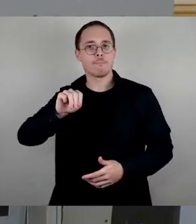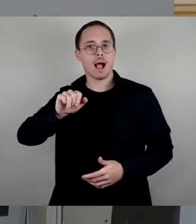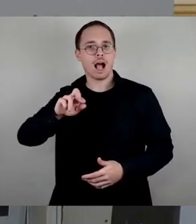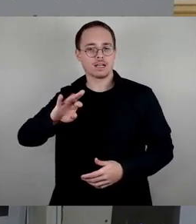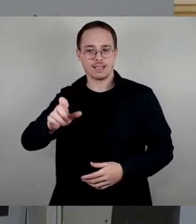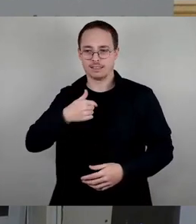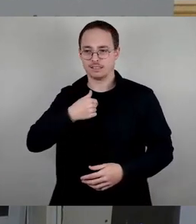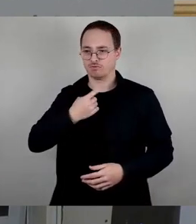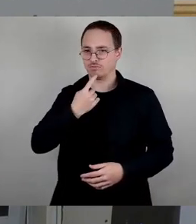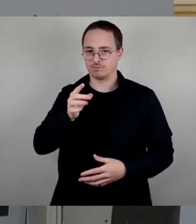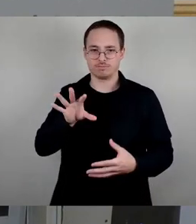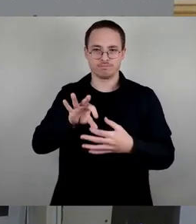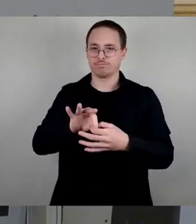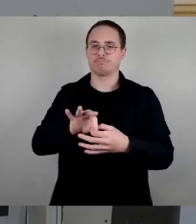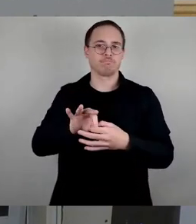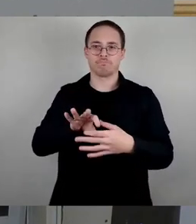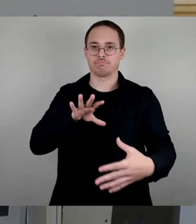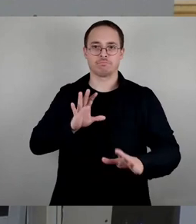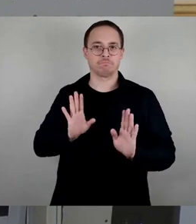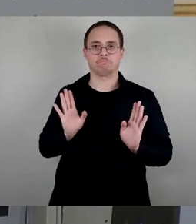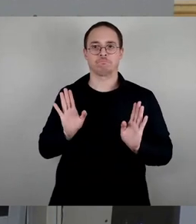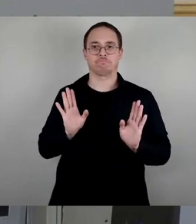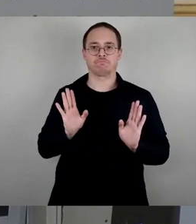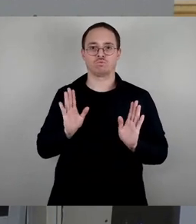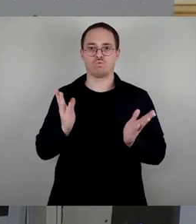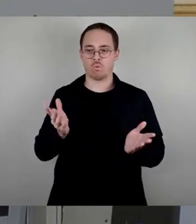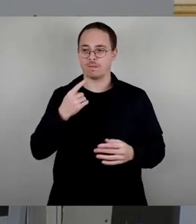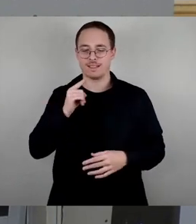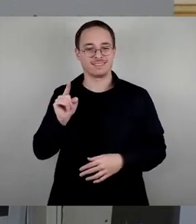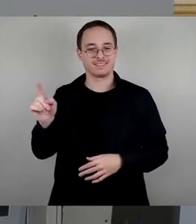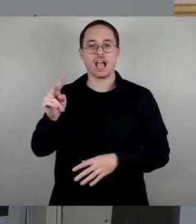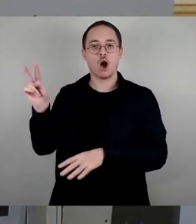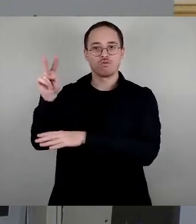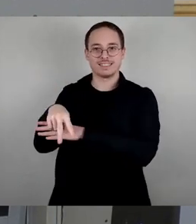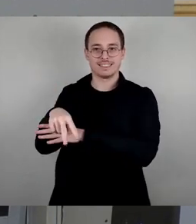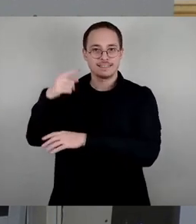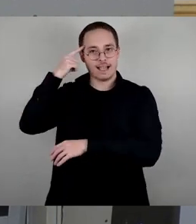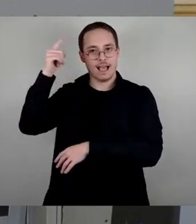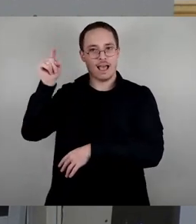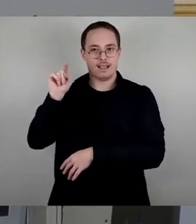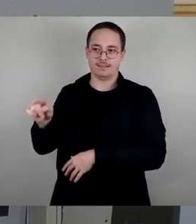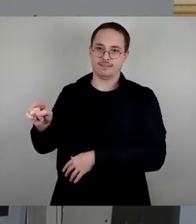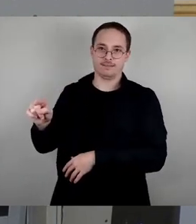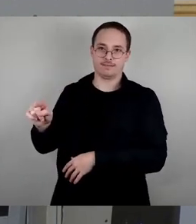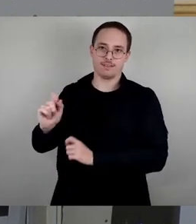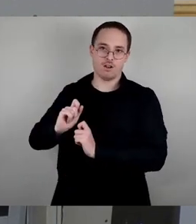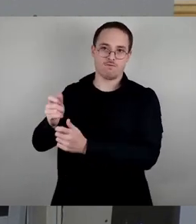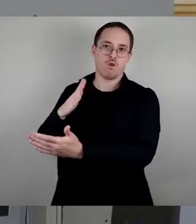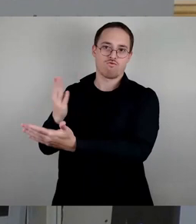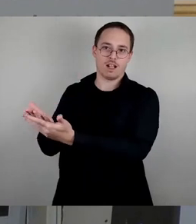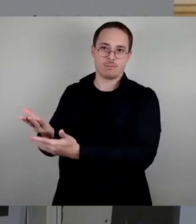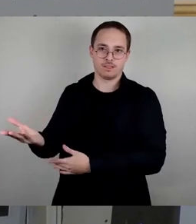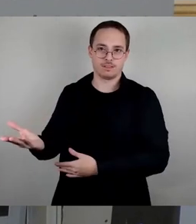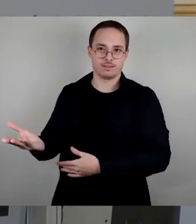dienlich, weil es ist ganz klar eine Aufsichtsratsangelegenheit, die ist nicht öffentlich, da finden aktuell Diskussionen und